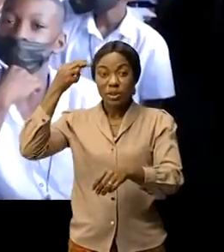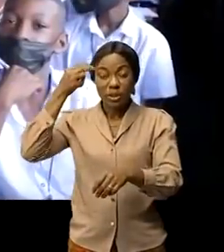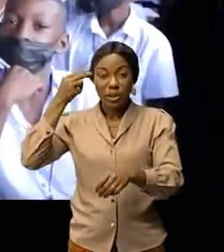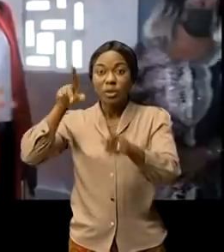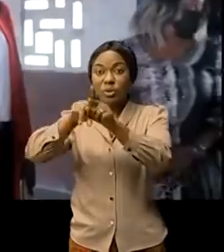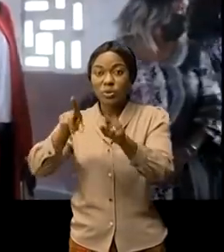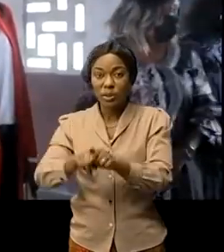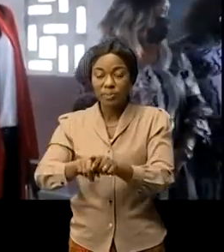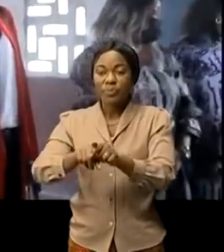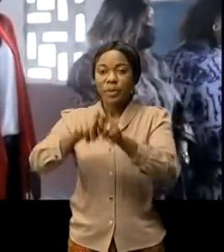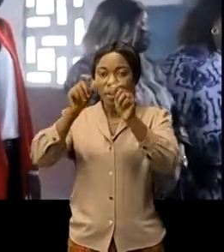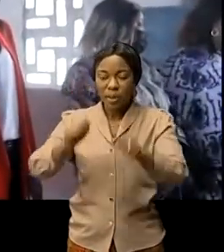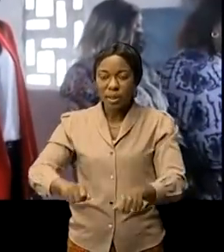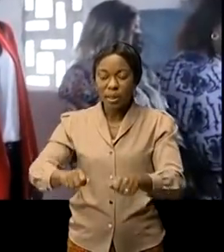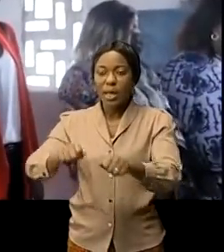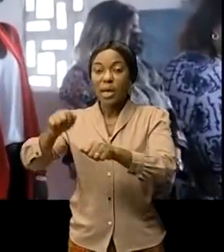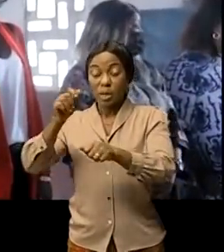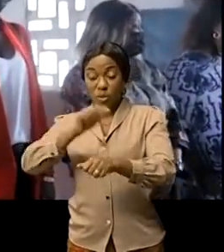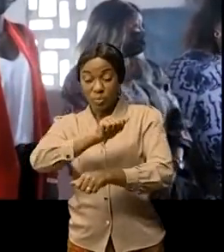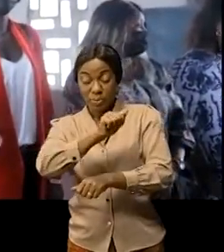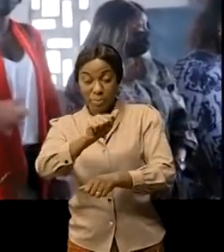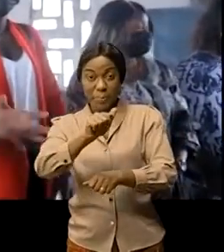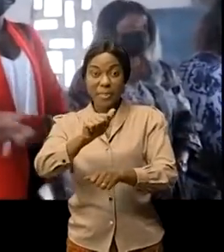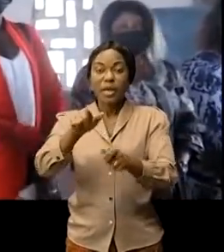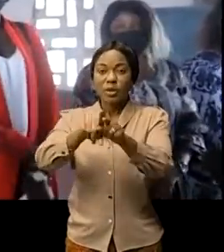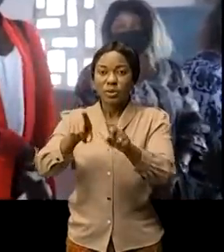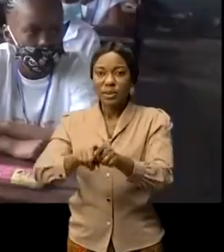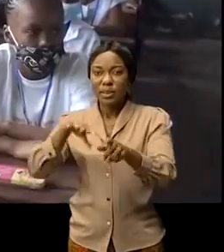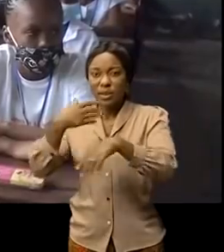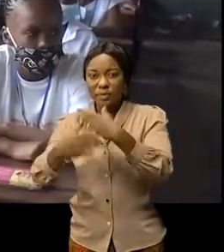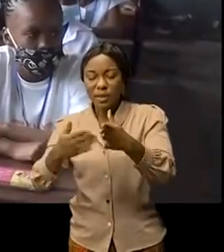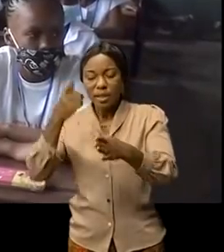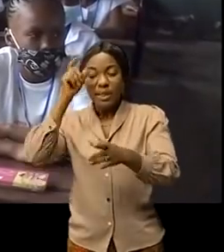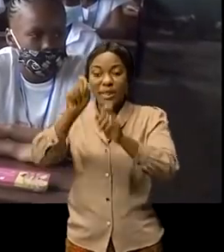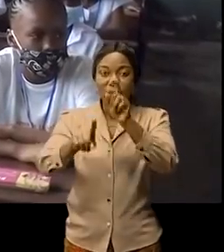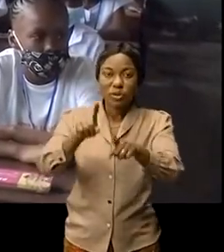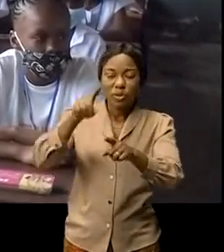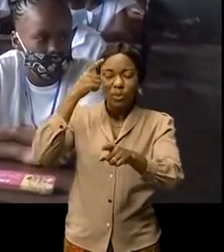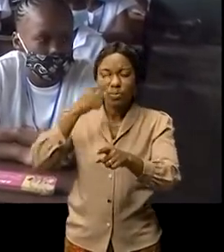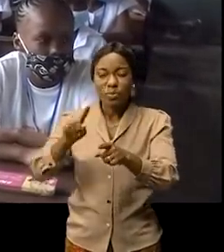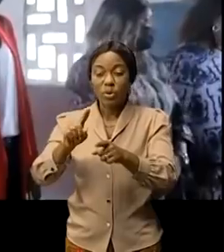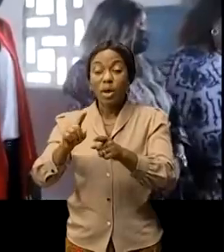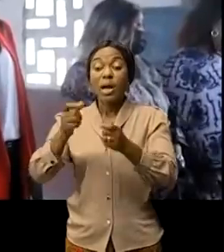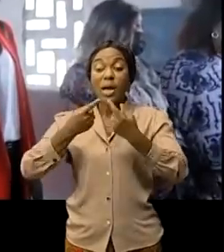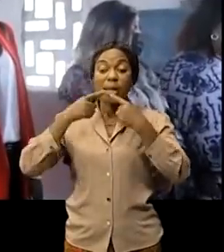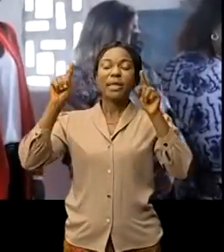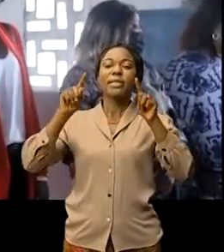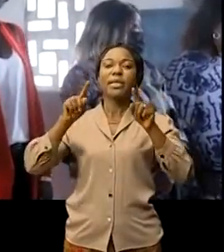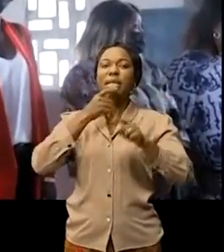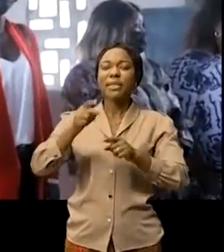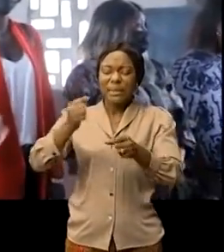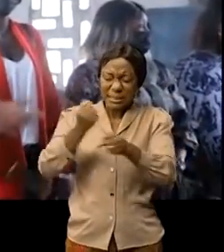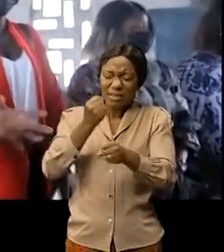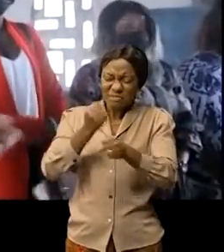la comité portant le même nom, Aminata Namassia a encouragé les élèves, question de les pousser à la réussite. Travaillez-nous,